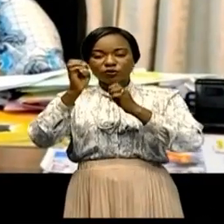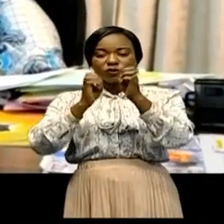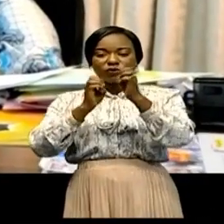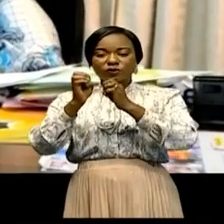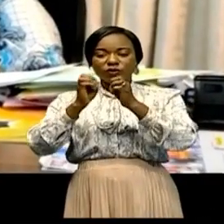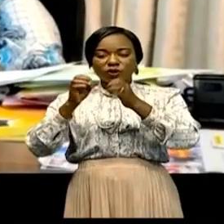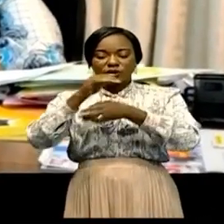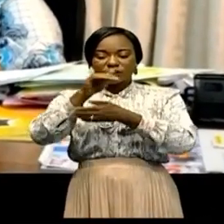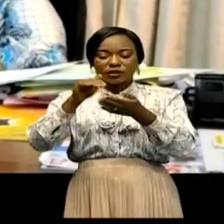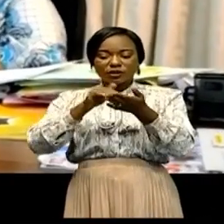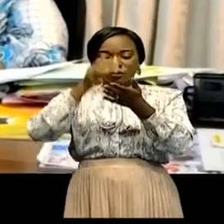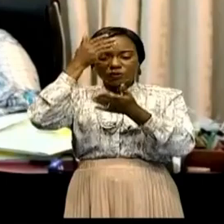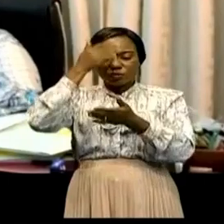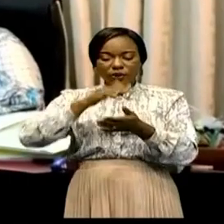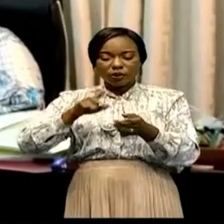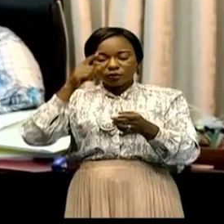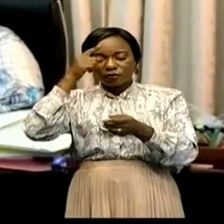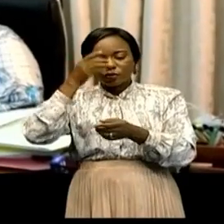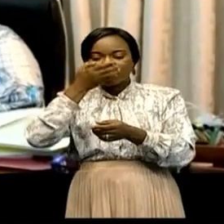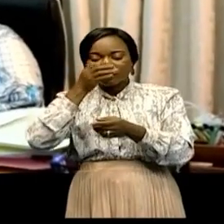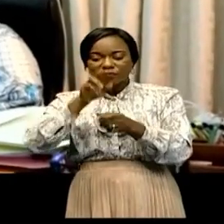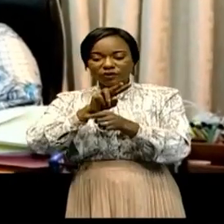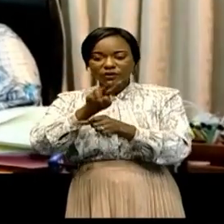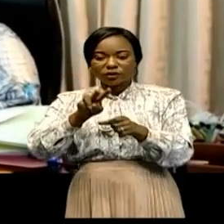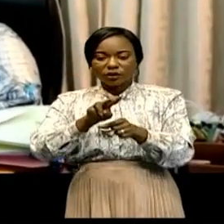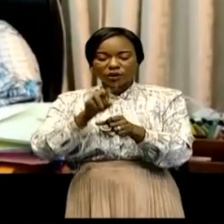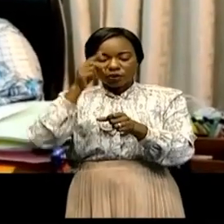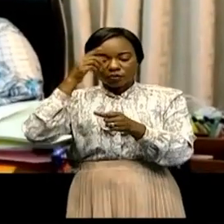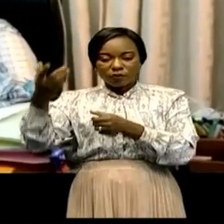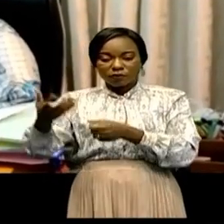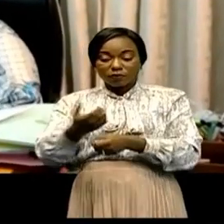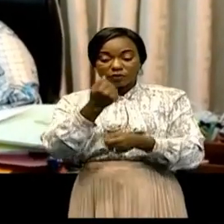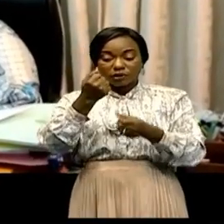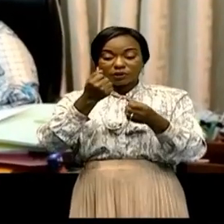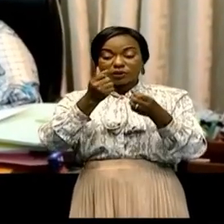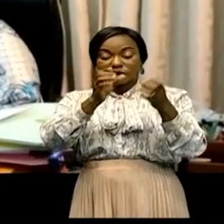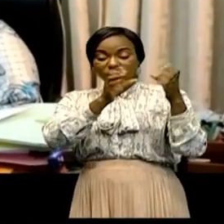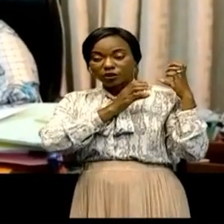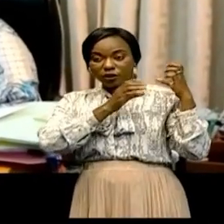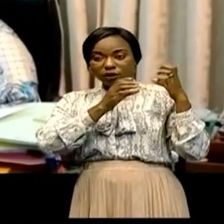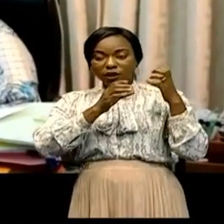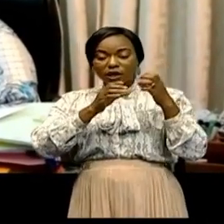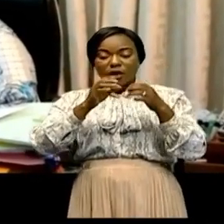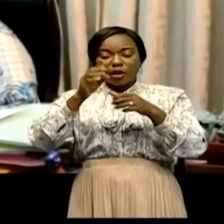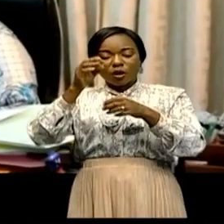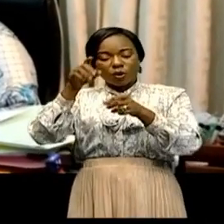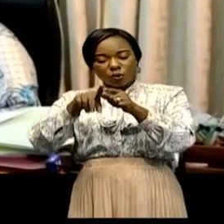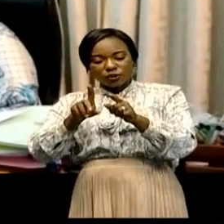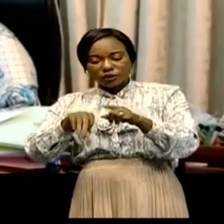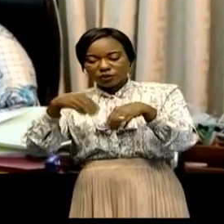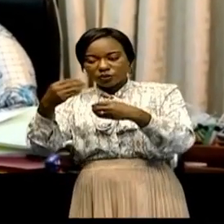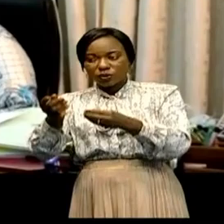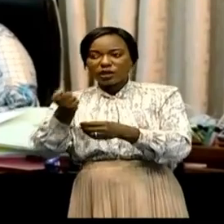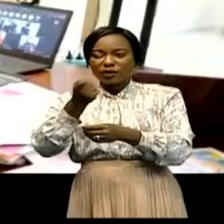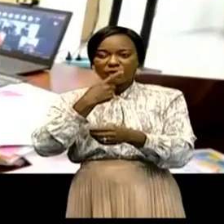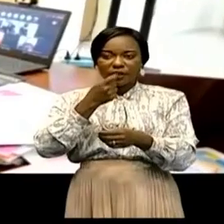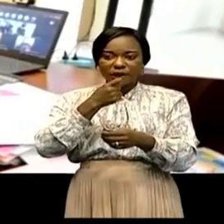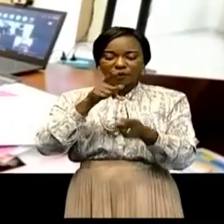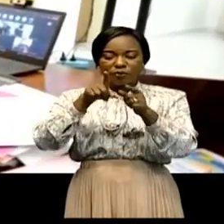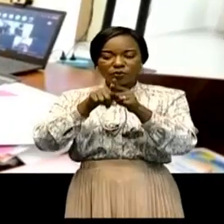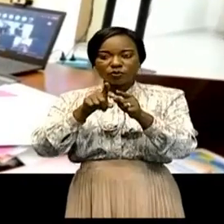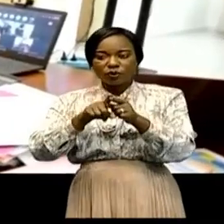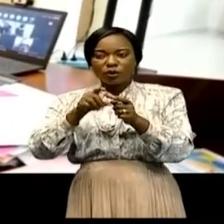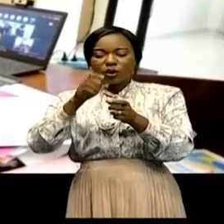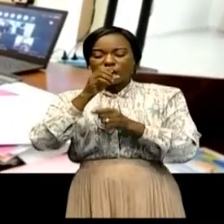de traitement COVID-19 à travers des protocoles de prise en charge médicales, fourniture de médicaments et bonbonnes d'oxygène aux